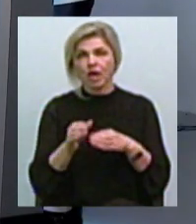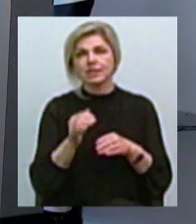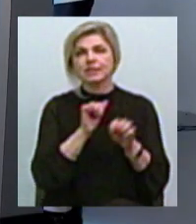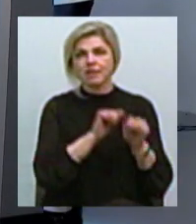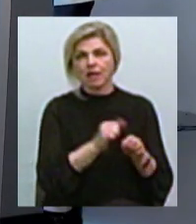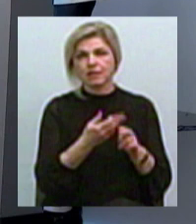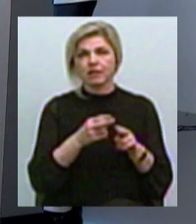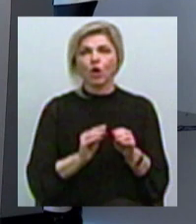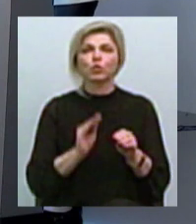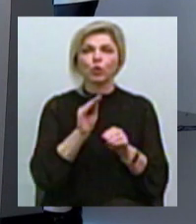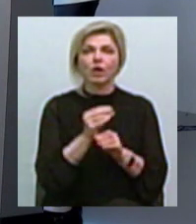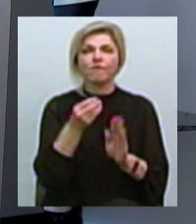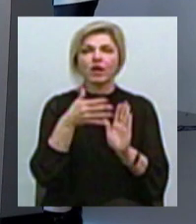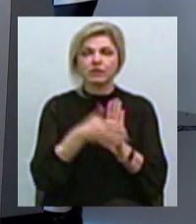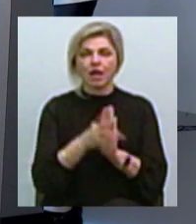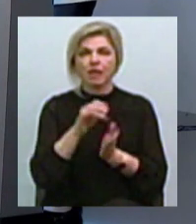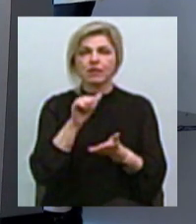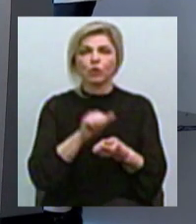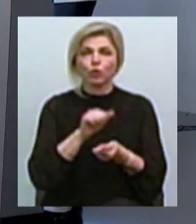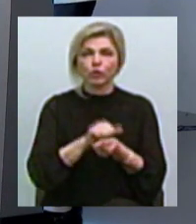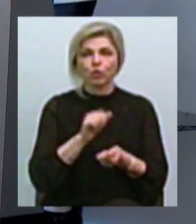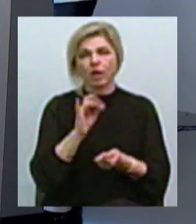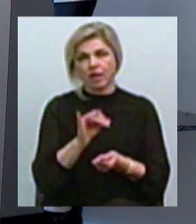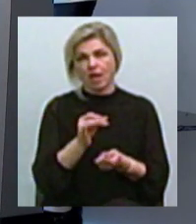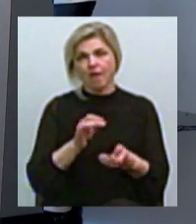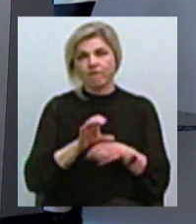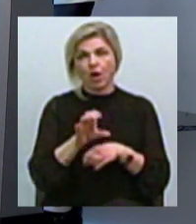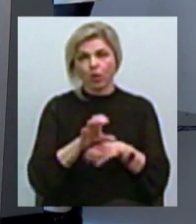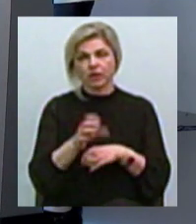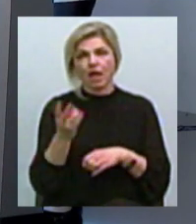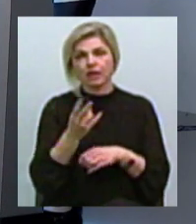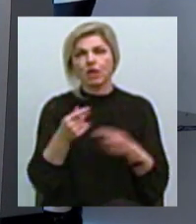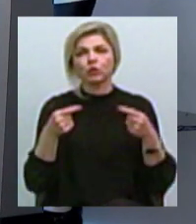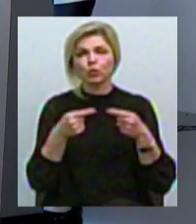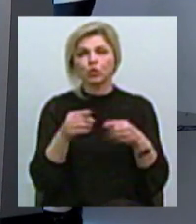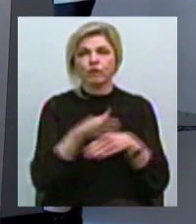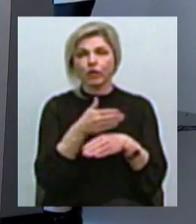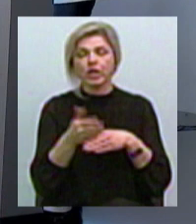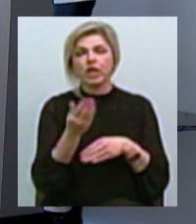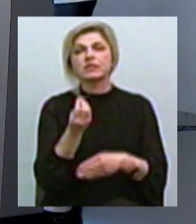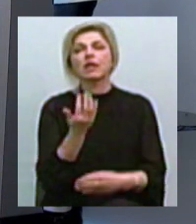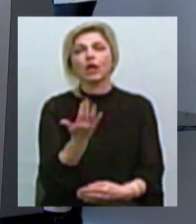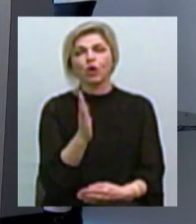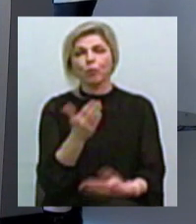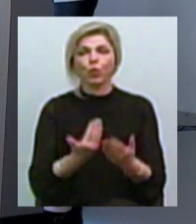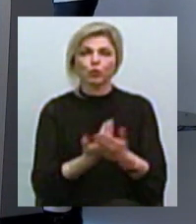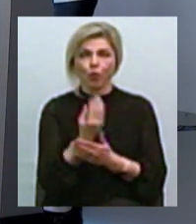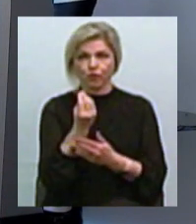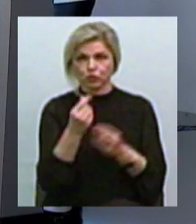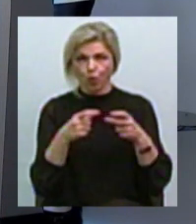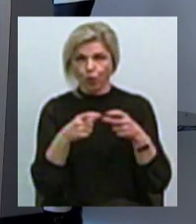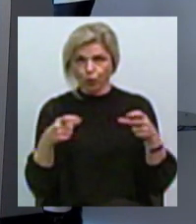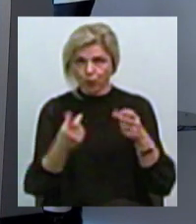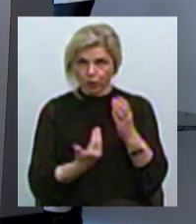витрати на друк або виготовлення І нам потрібно чітко розмежовувати, скільки буде коштувати нова купюра Скільки буде